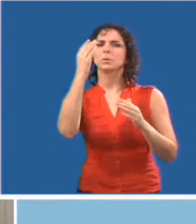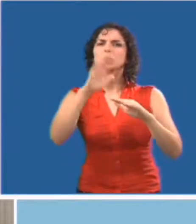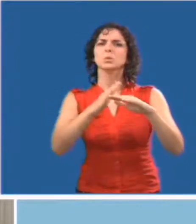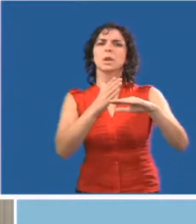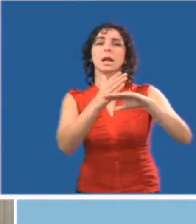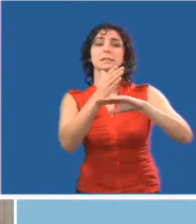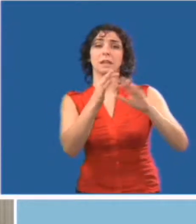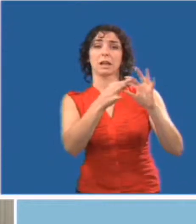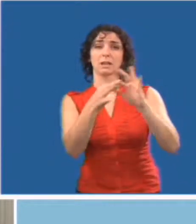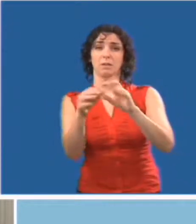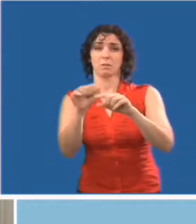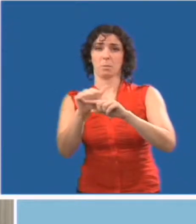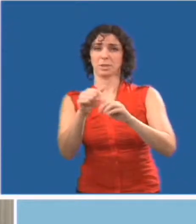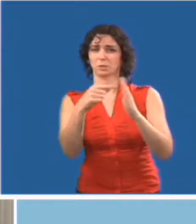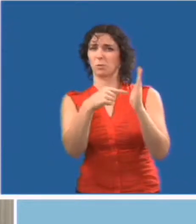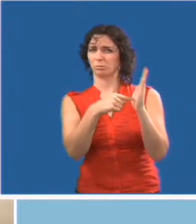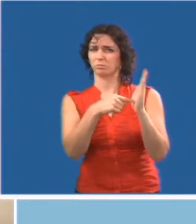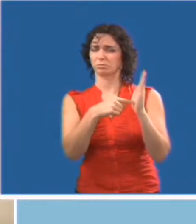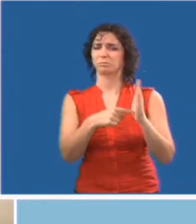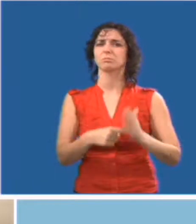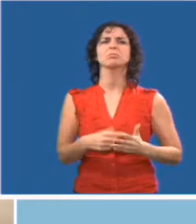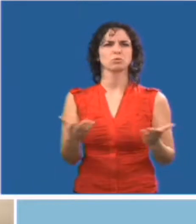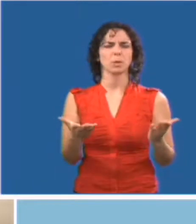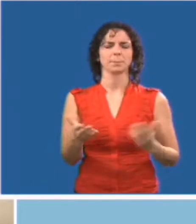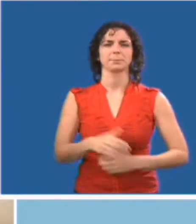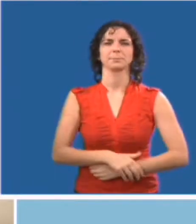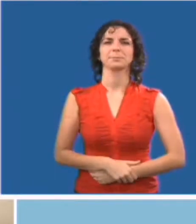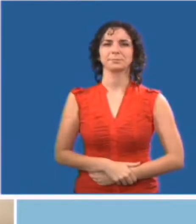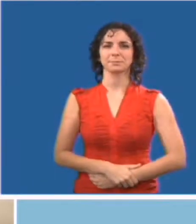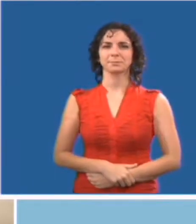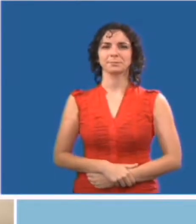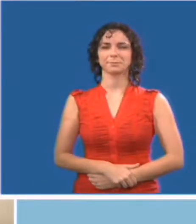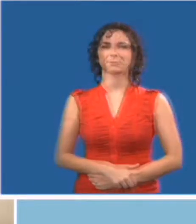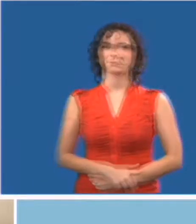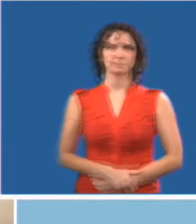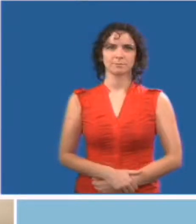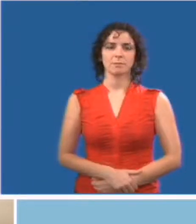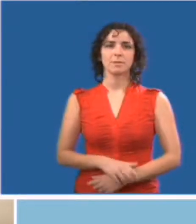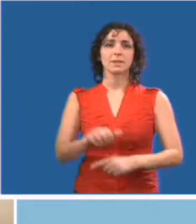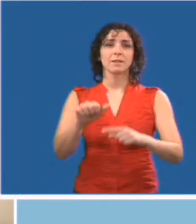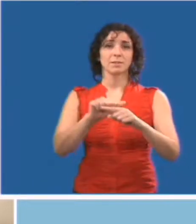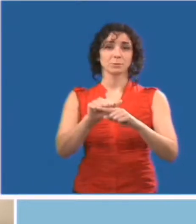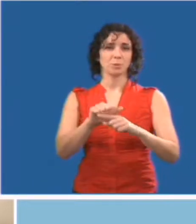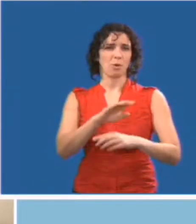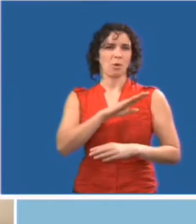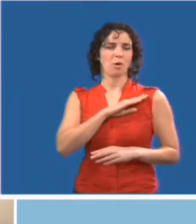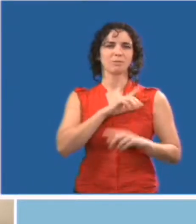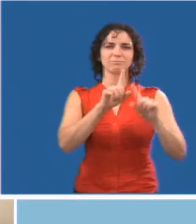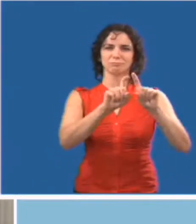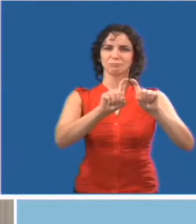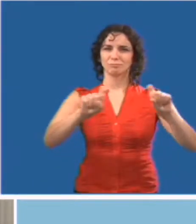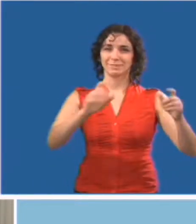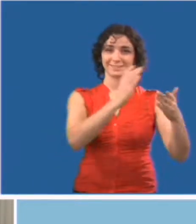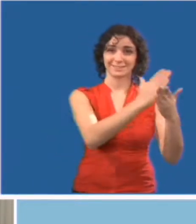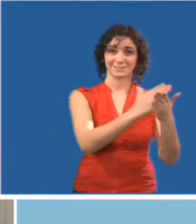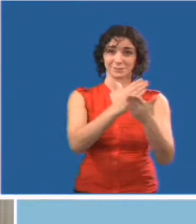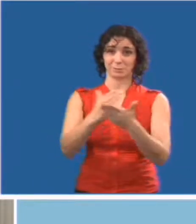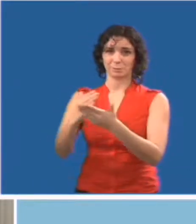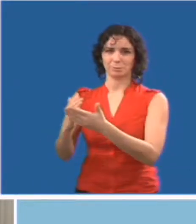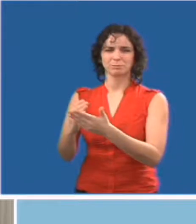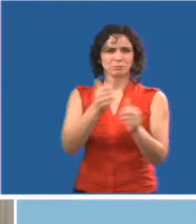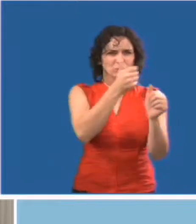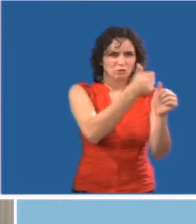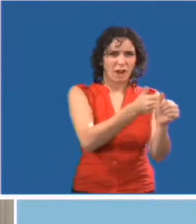formation vous aidera à mieux servir toute la population. Elle s'inscrit dans les politiques et